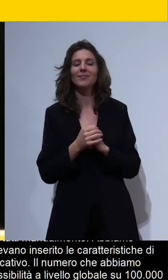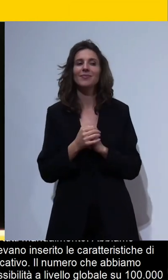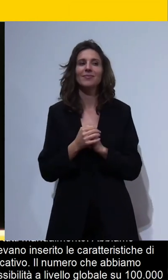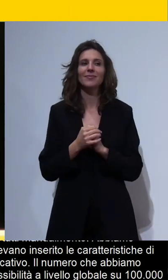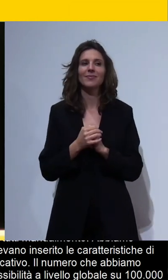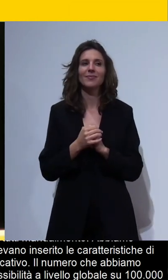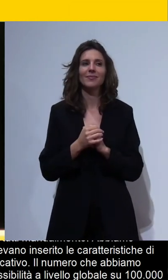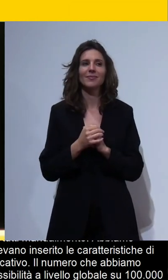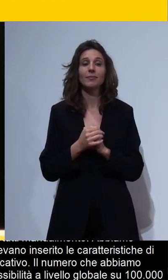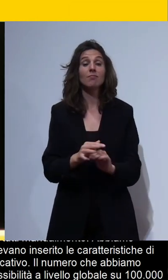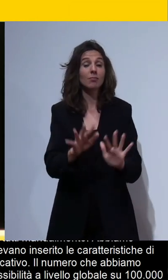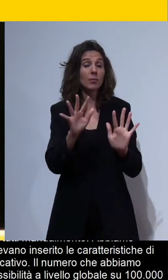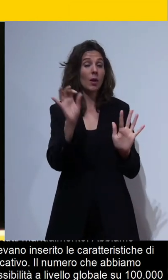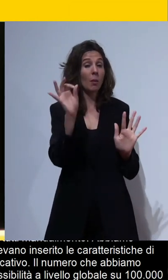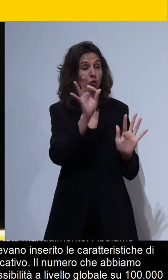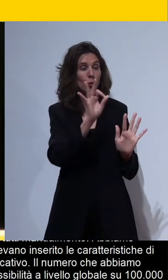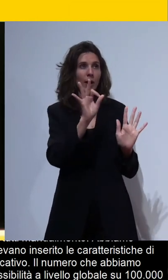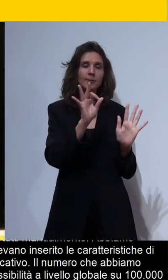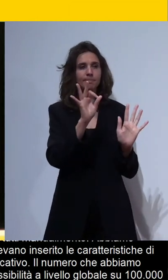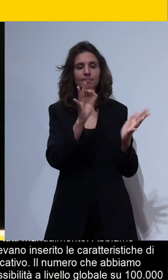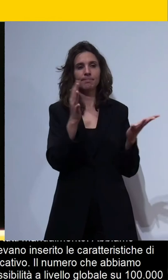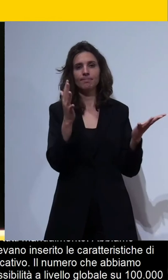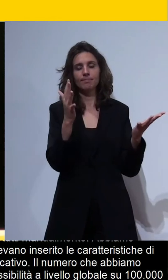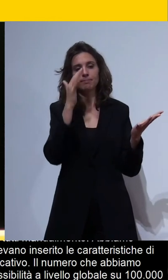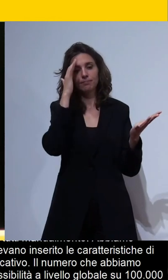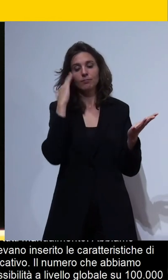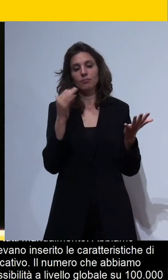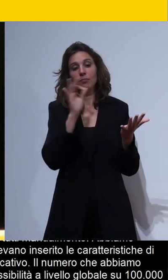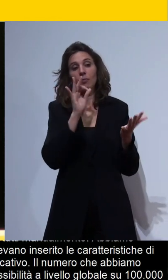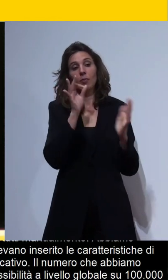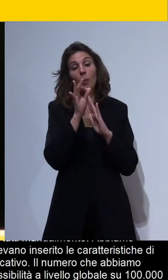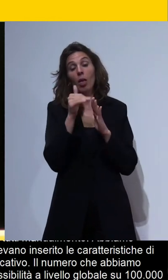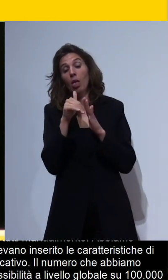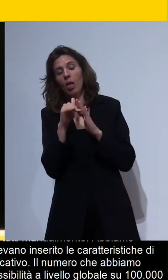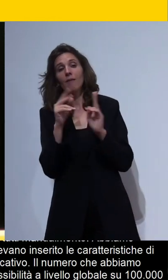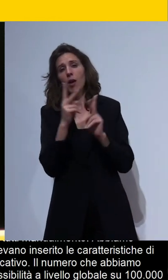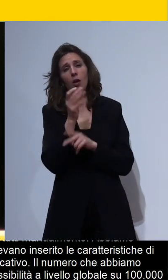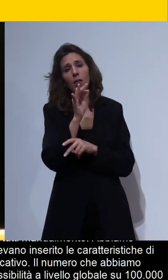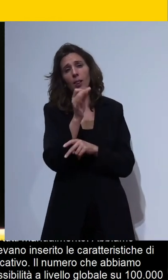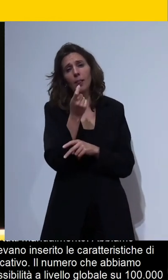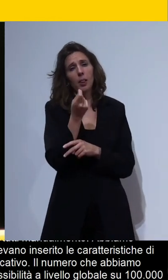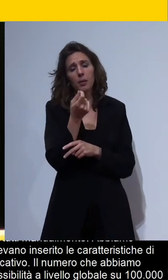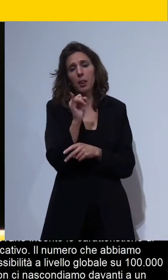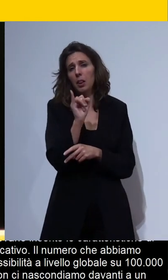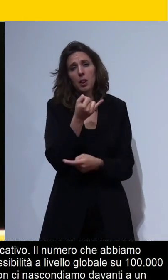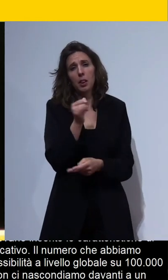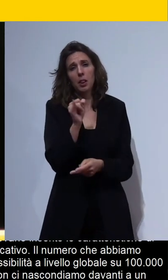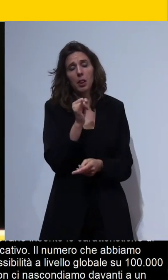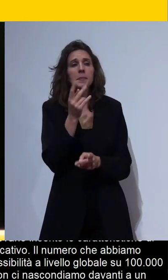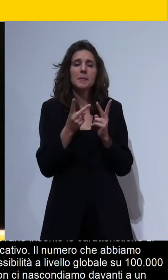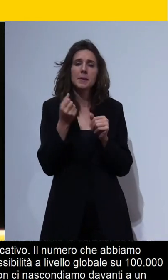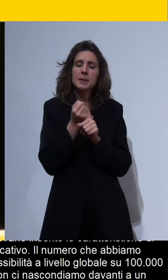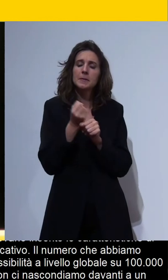però percentualmente non ci nascondiamo davanti a un dito sono ancora pochi stiamo cercando di lavorare